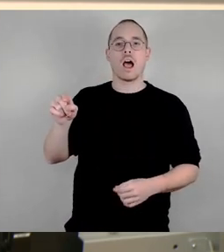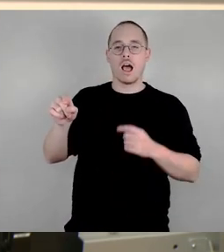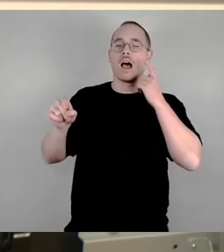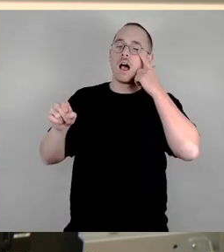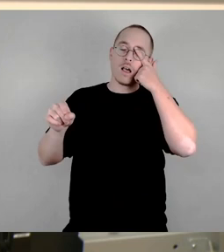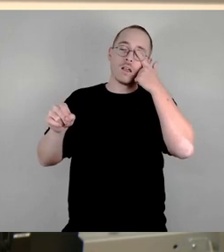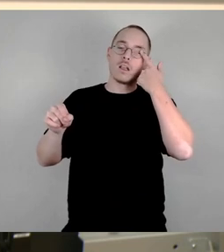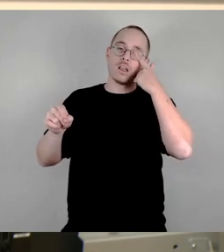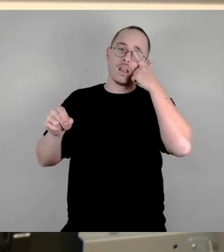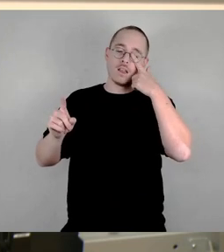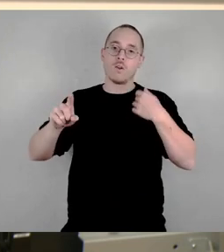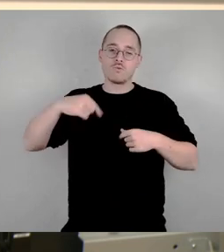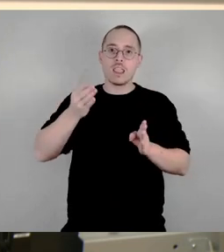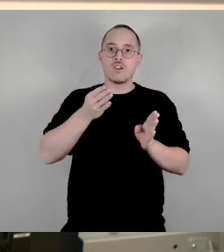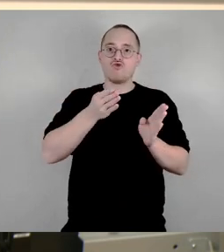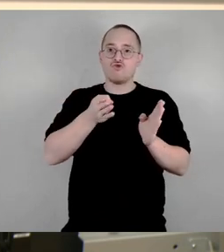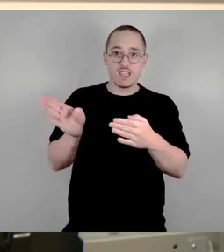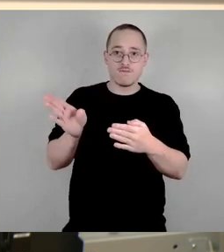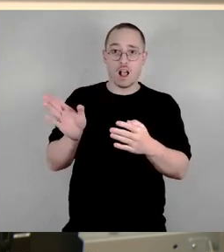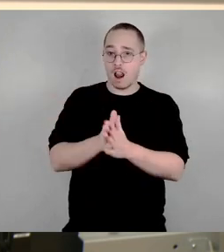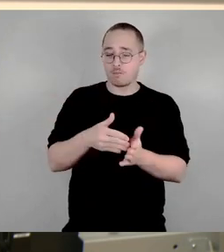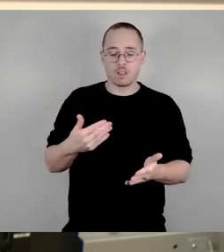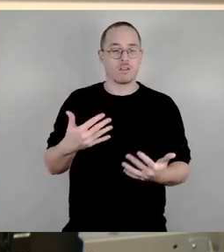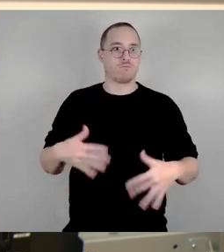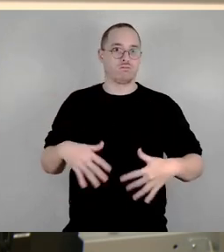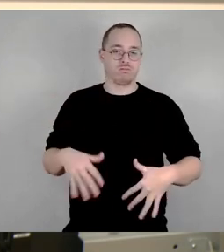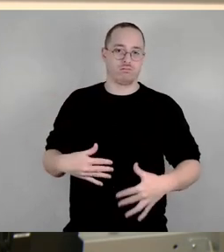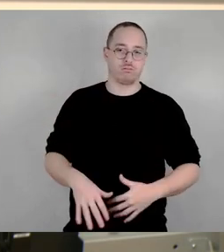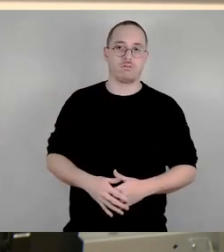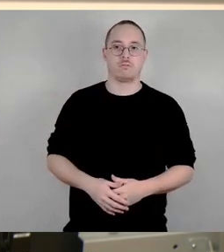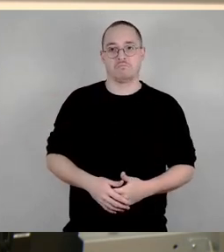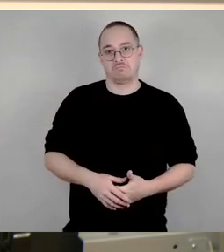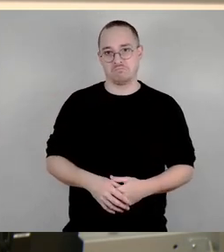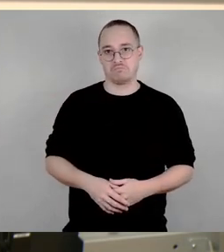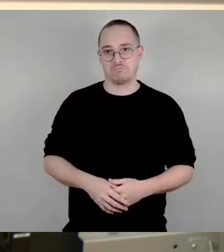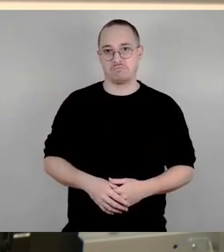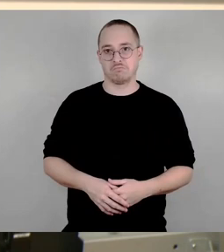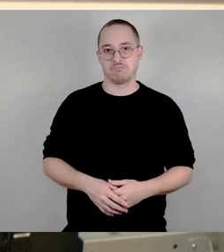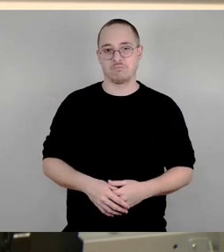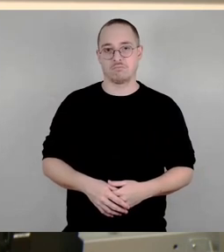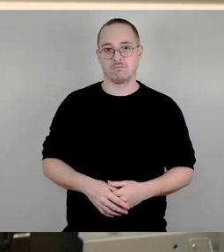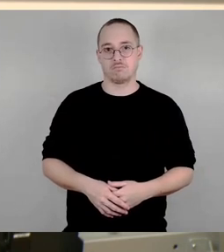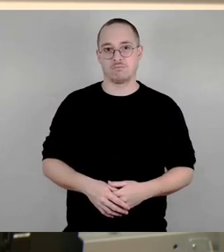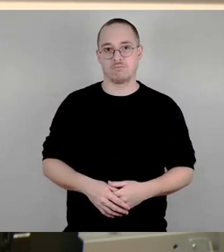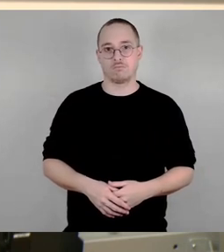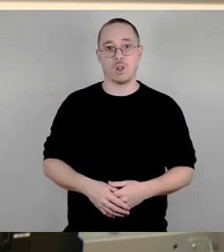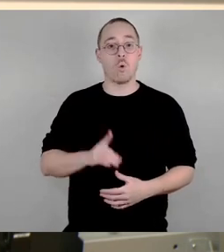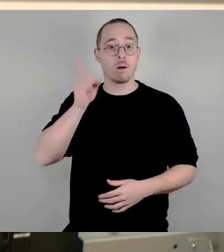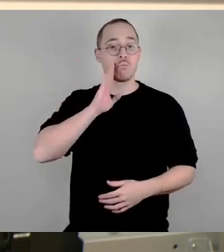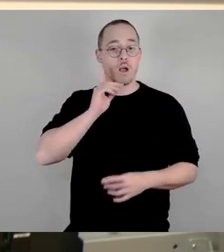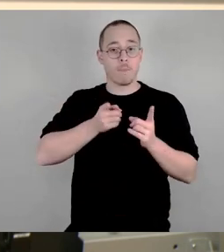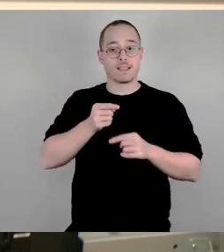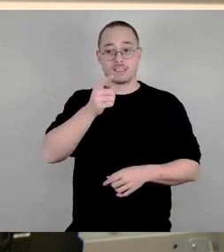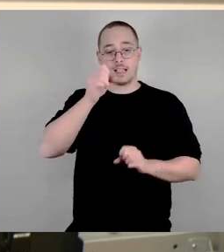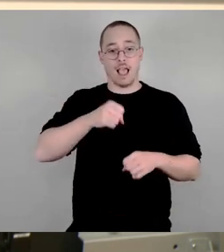Gelder dafür ausgegeben, nicht unser Sinn sein. Herr Oberbürgermeister, Sie haben immer noch die Chance, sich die Akten selber anzuschauen und den Verkehrsversuch zu stoppen.